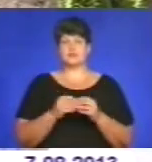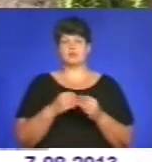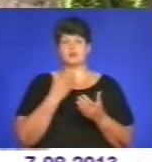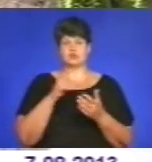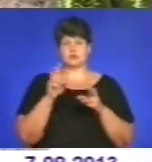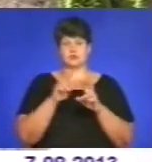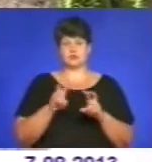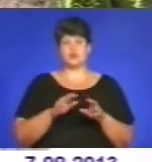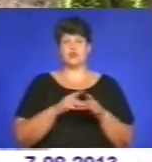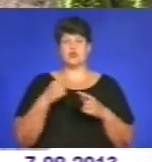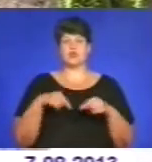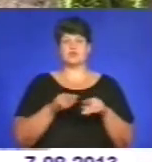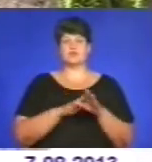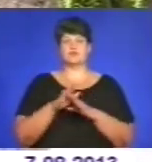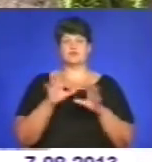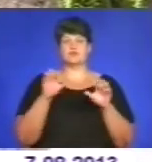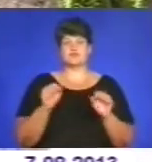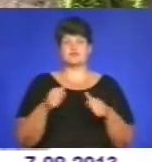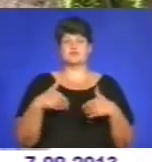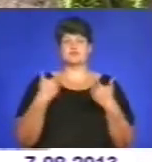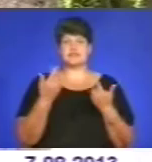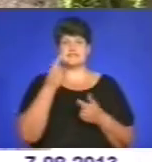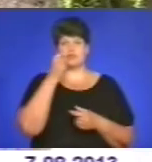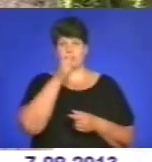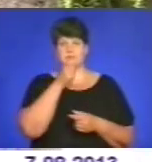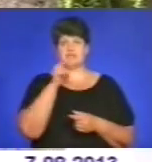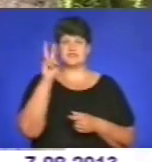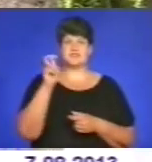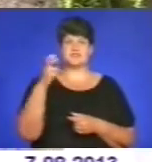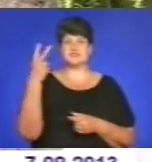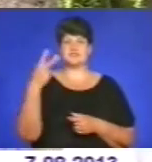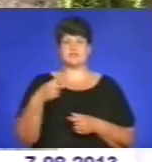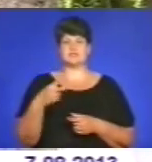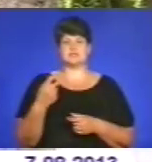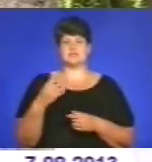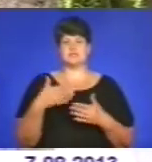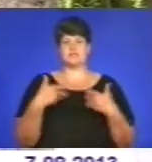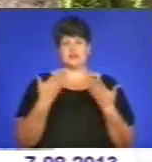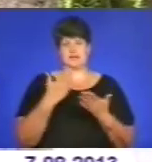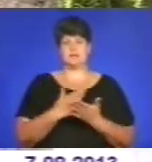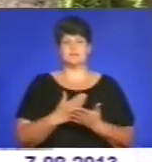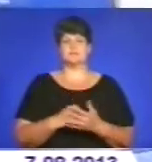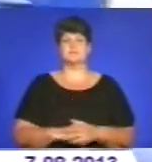то до органів виконавчої влади за місяць звертається приблизно до 200-220 звернень у нас є.